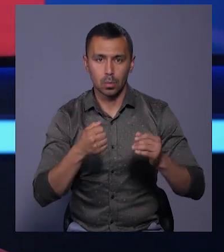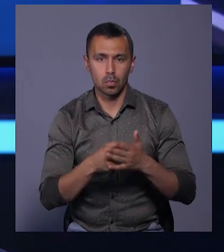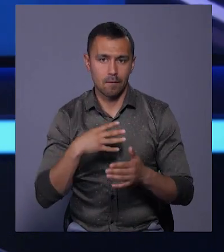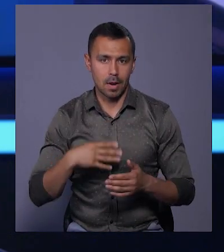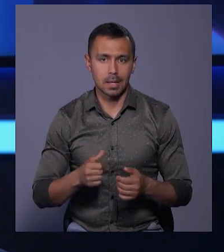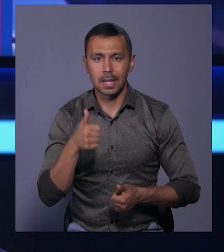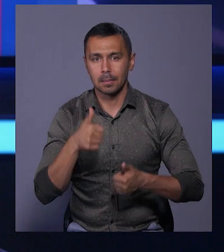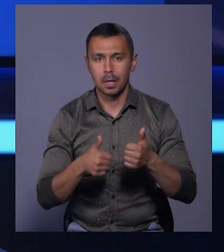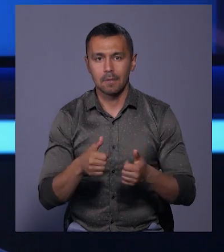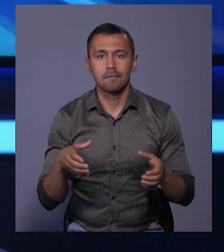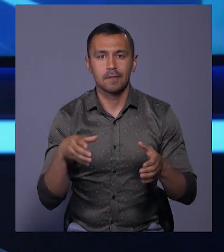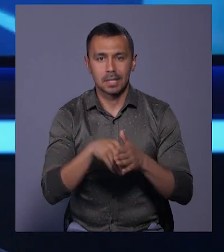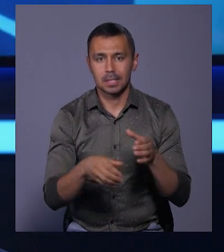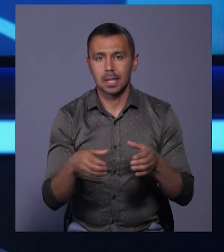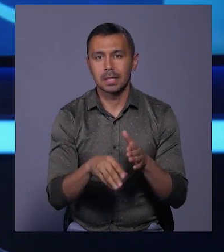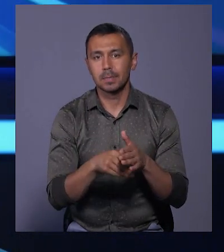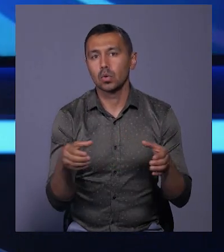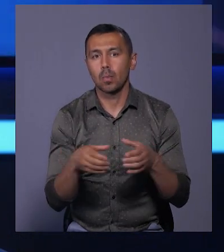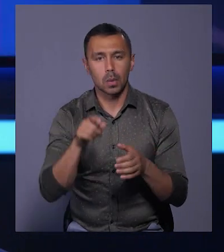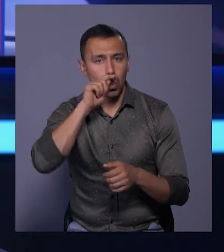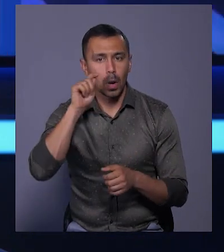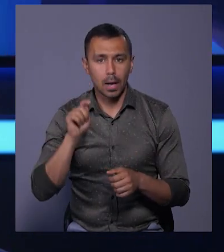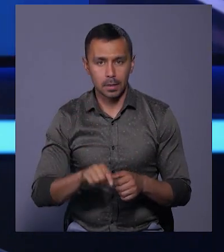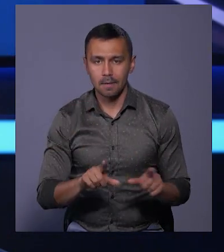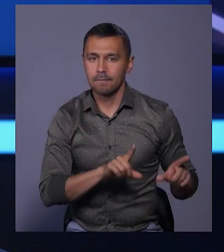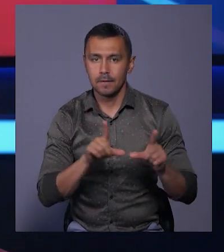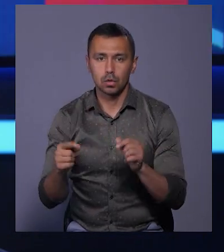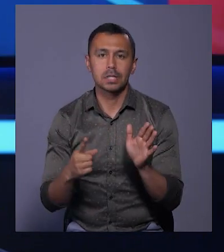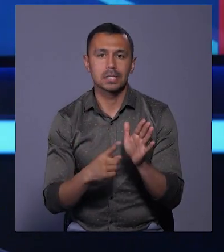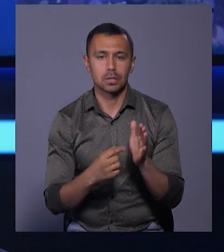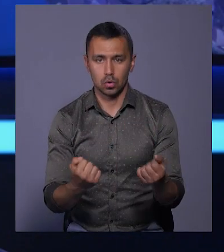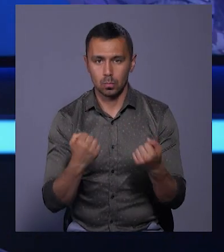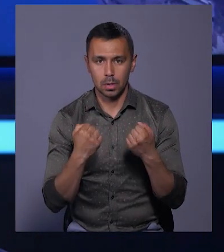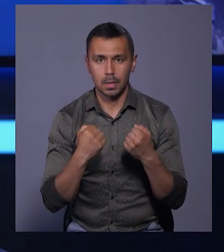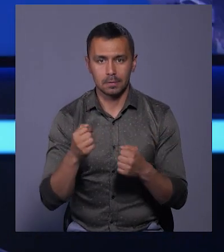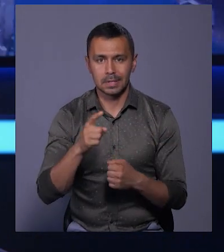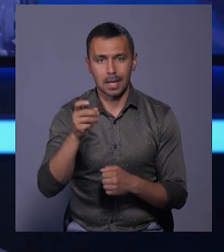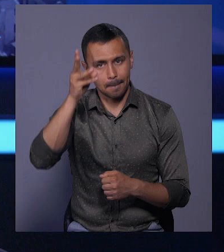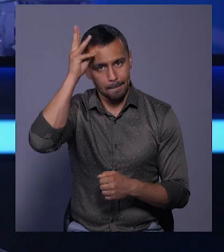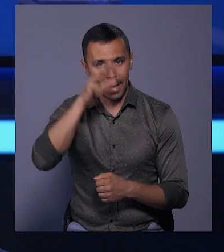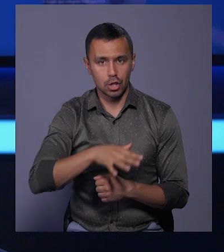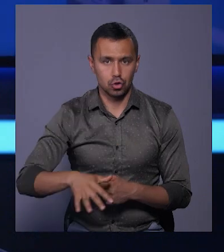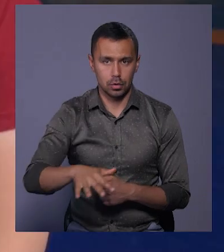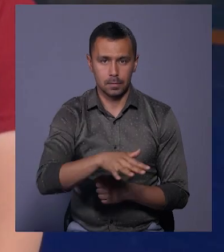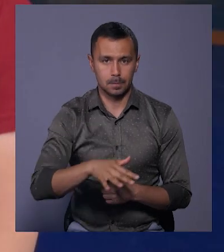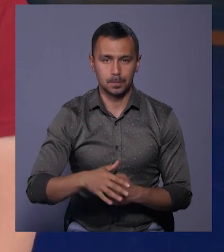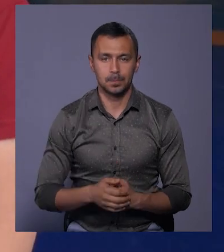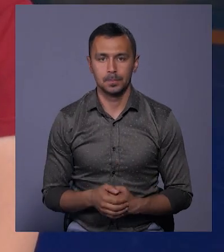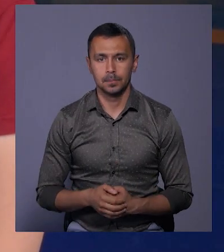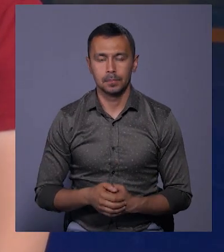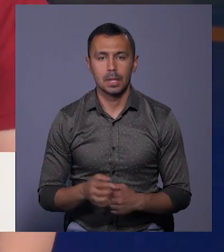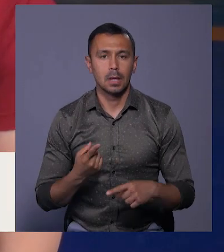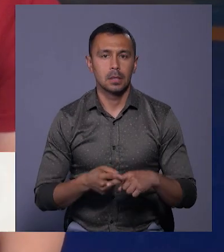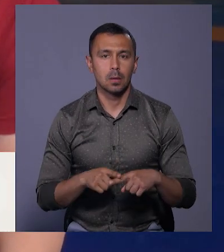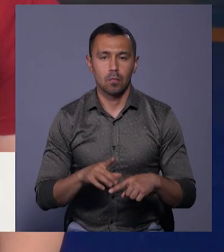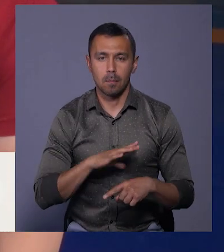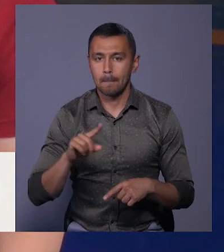Франції на змагання у складі збірної команди України. Вирушили шестеро спортсменів з Хмельниччини. Це був